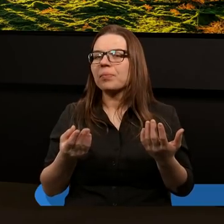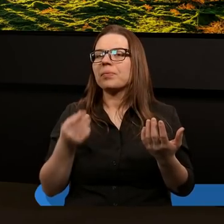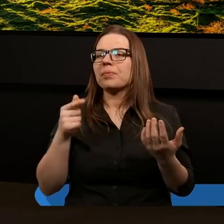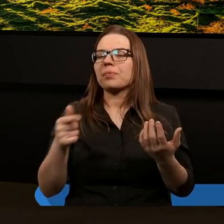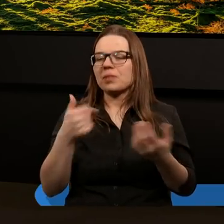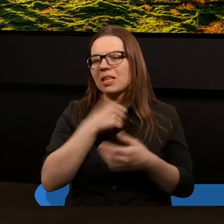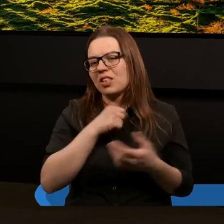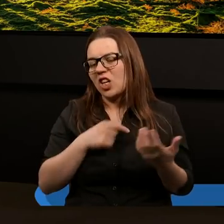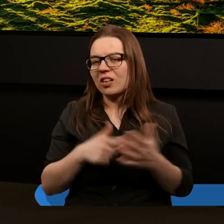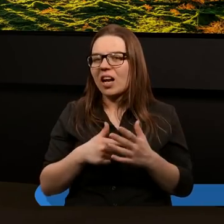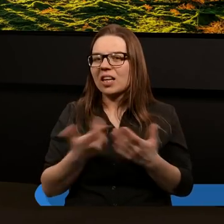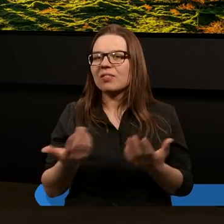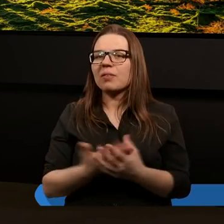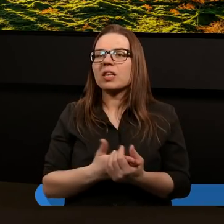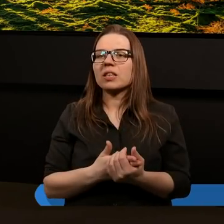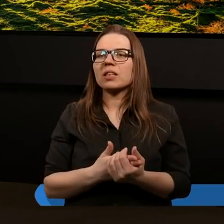chrześcijaństwa.